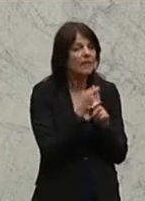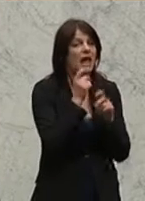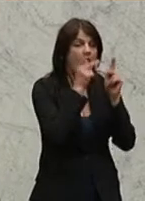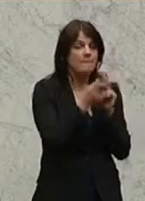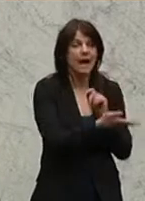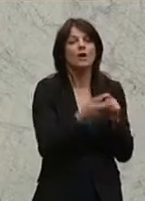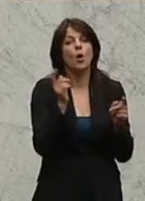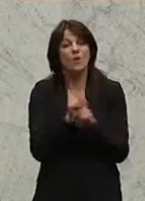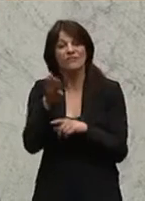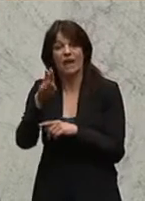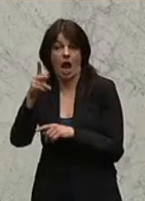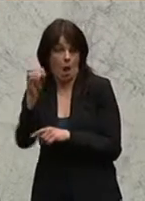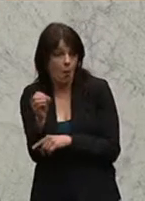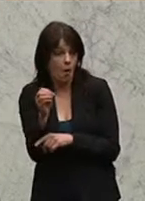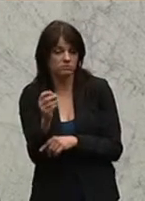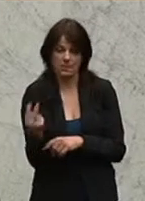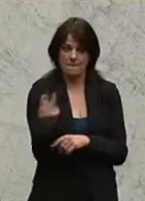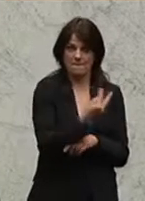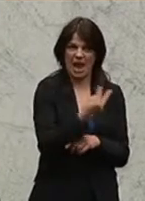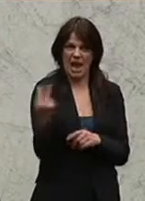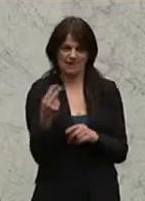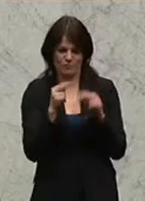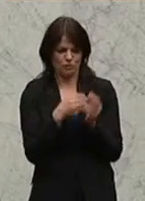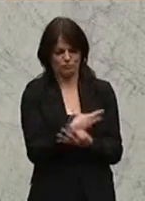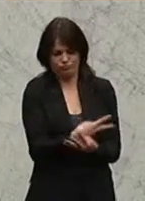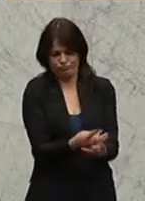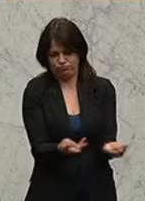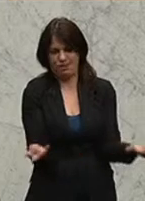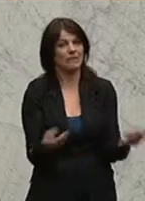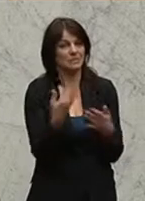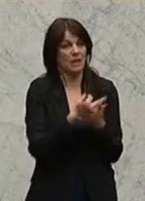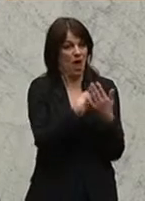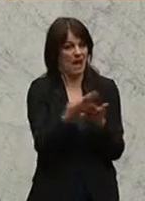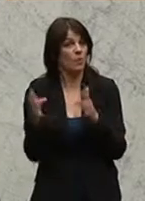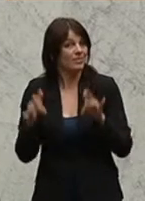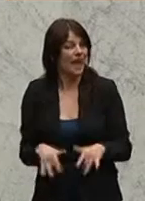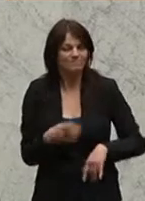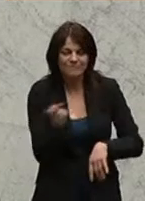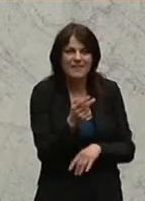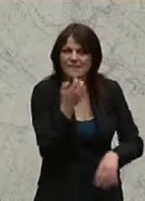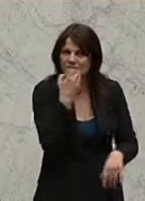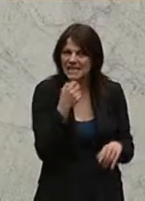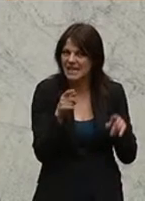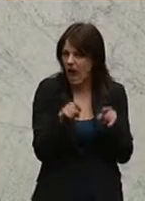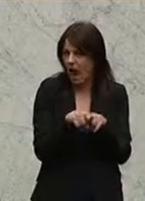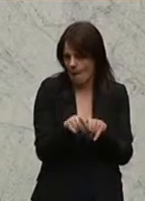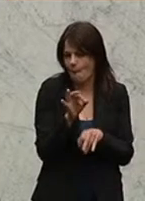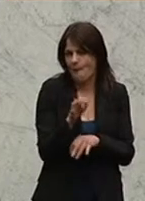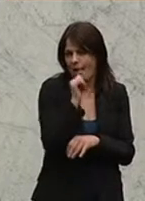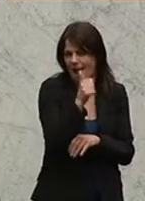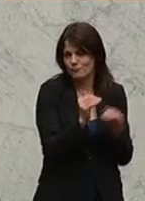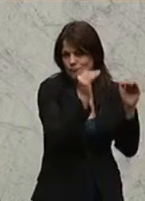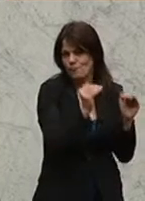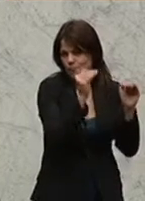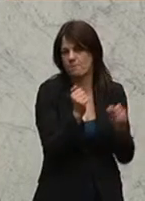WKÖ haben beide ein sehr breites Portfolio an Bildungsangeboten und die hätten natürlich auch gerne, dass die gut eingestuft werden.